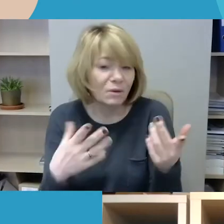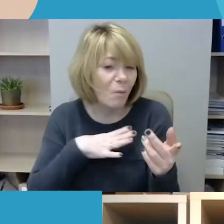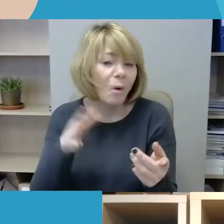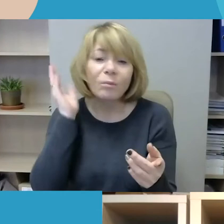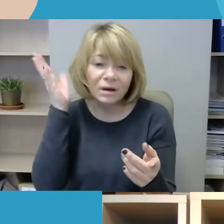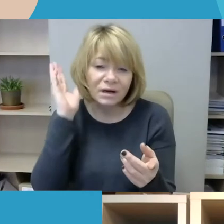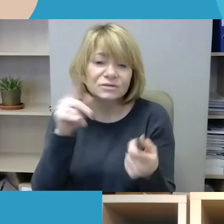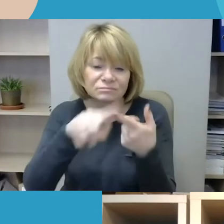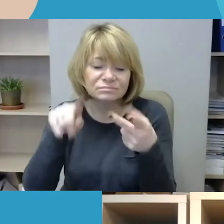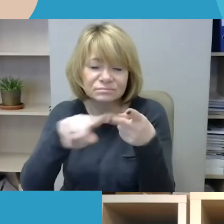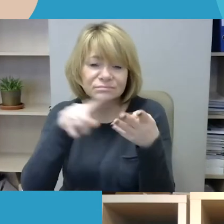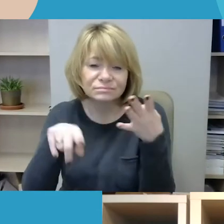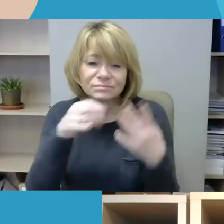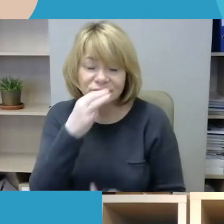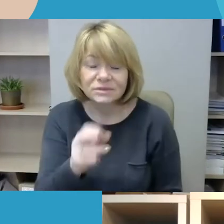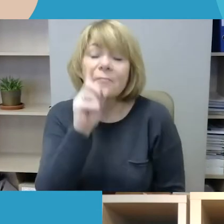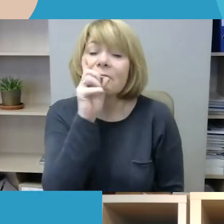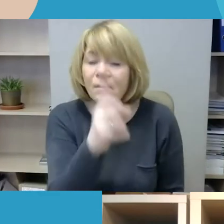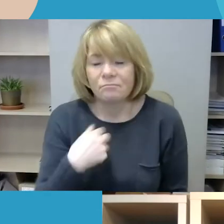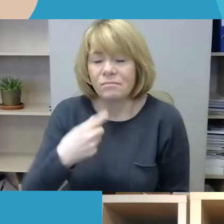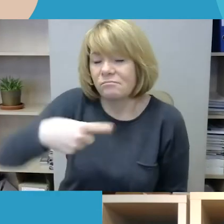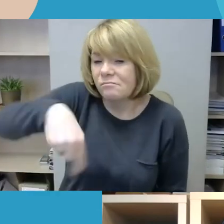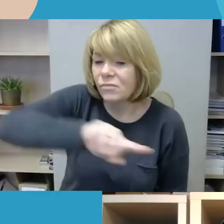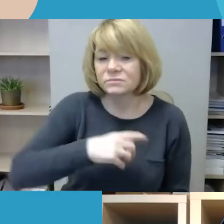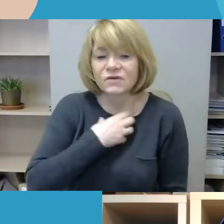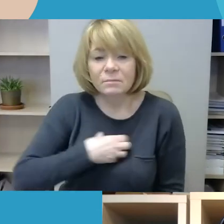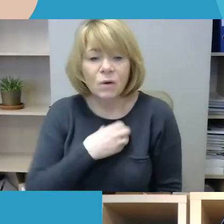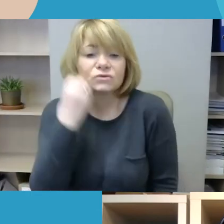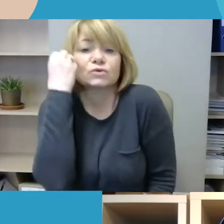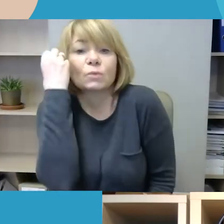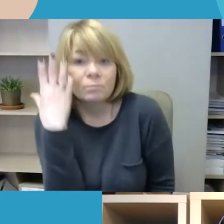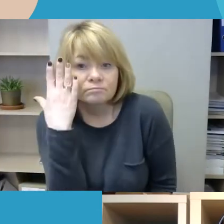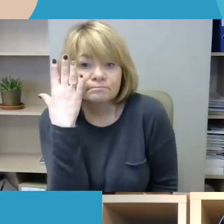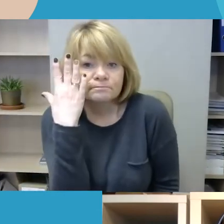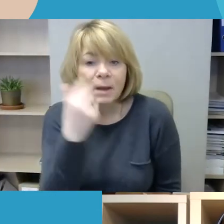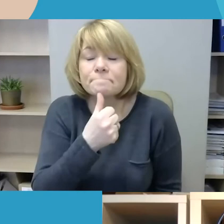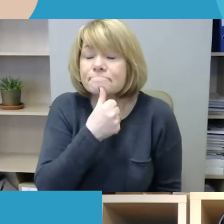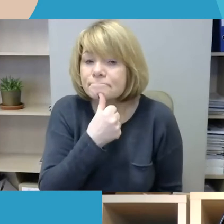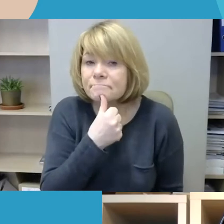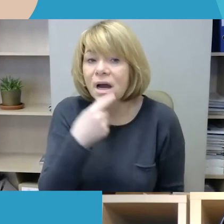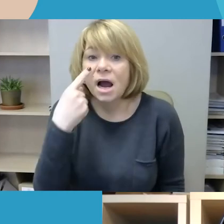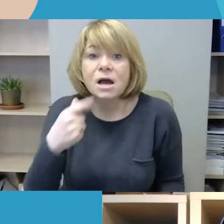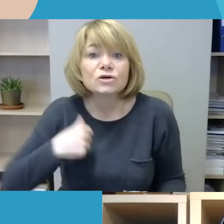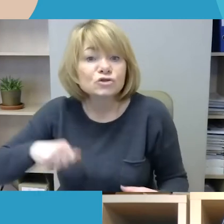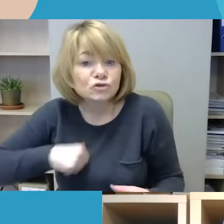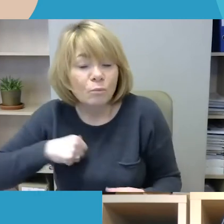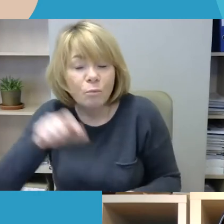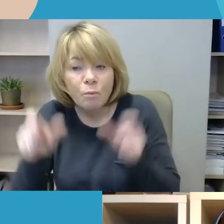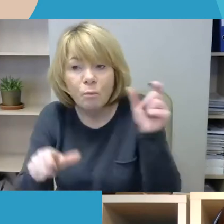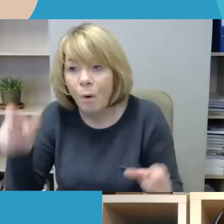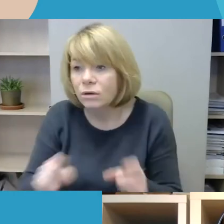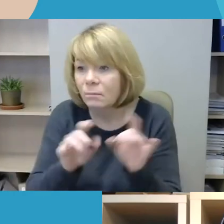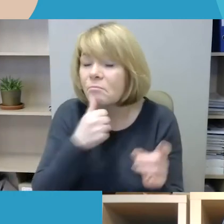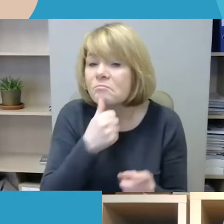Bet mes turime suvokti vieną dalyką, kad mes turime, jeigu kalba žmonės, ypatingai, pavyzdžiui, žydų,